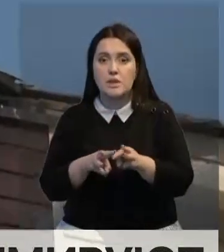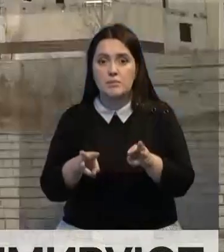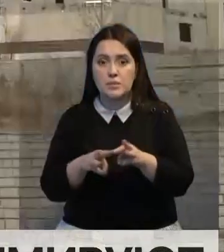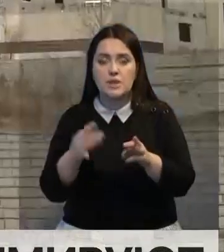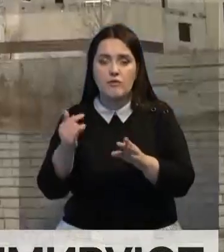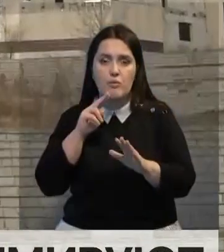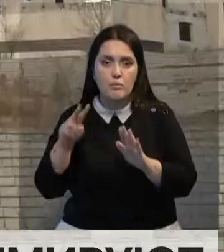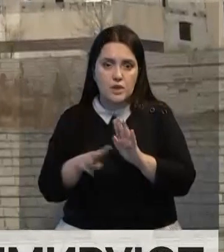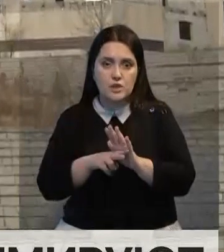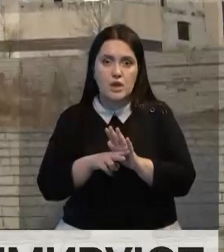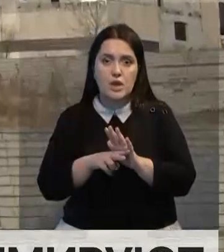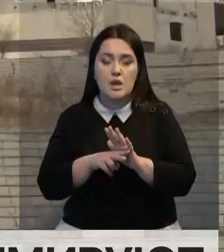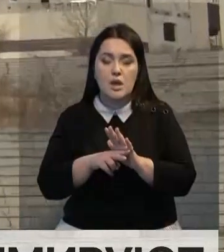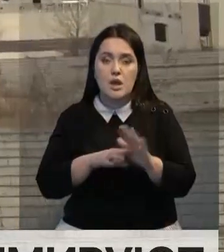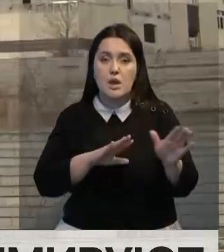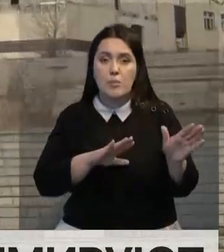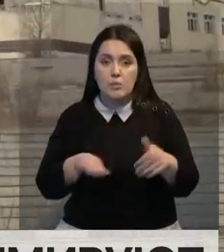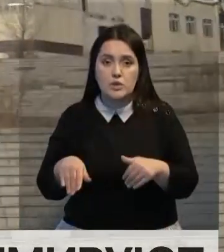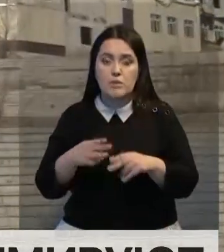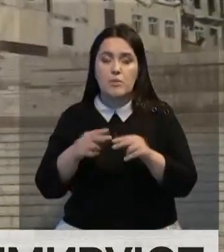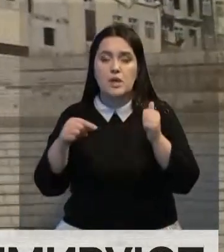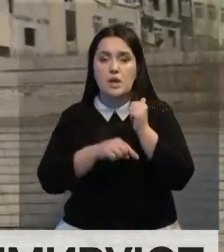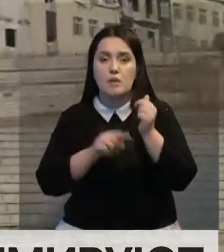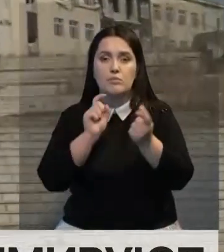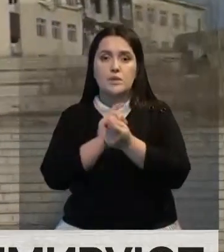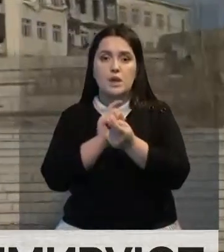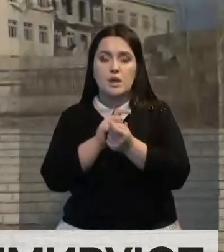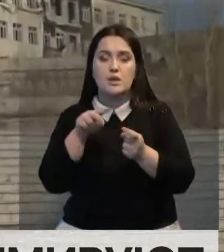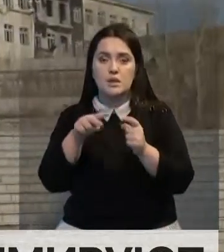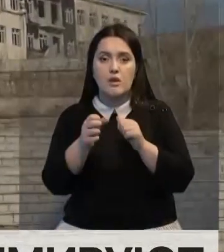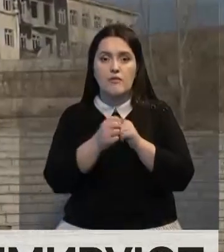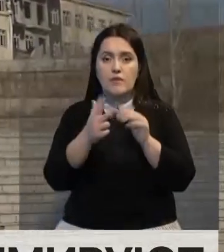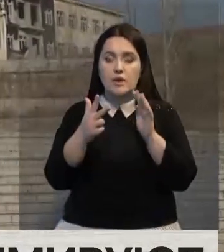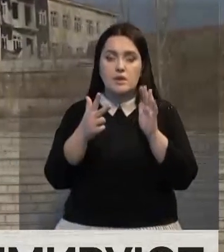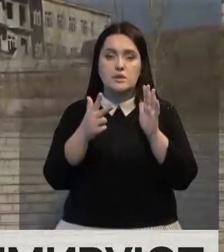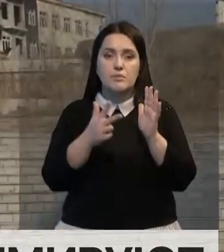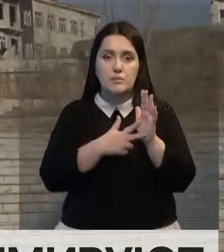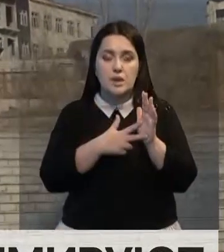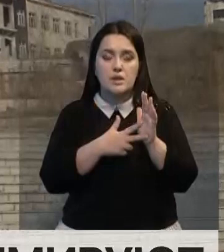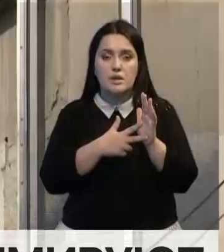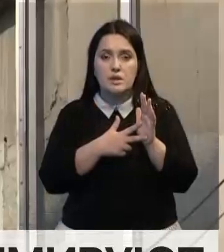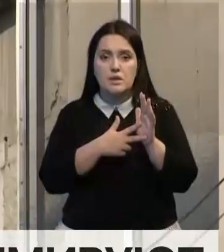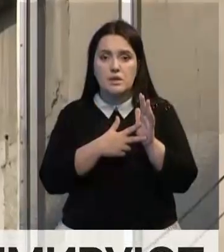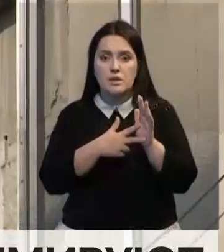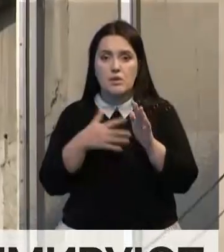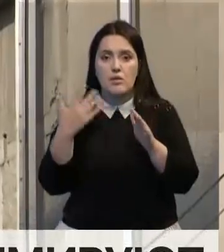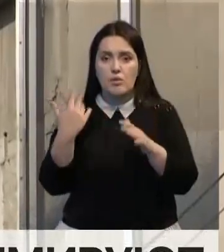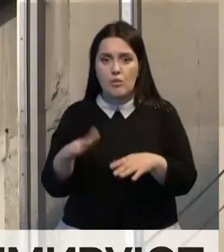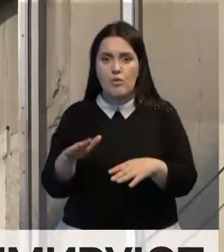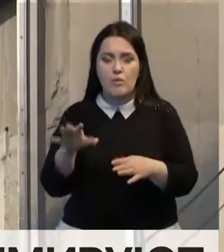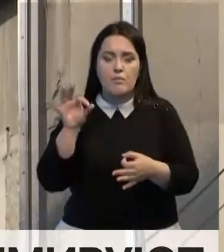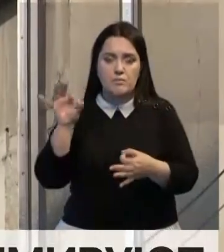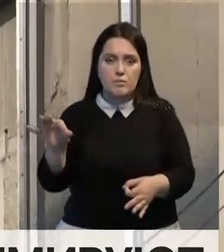из его подчиненных. В итоге после череды коррупционных скандалов в 2018 профильное министерство избавилось от уже